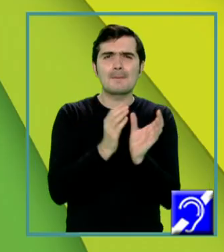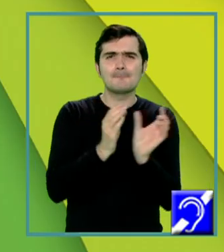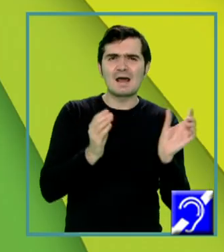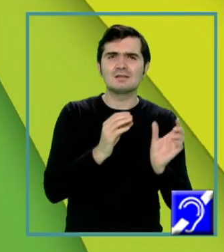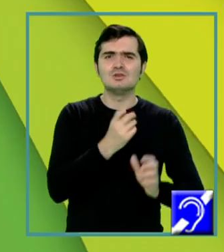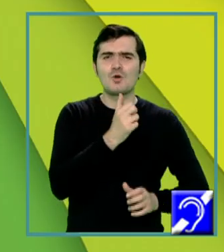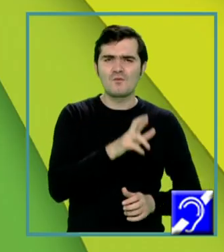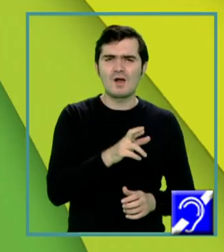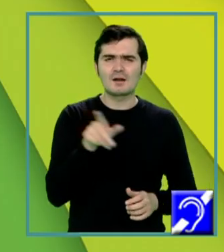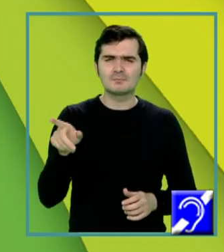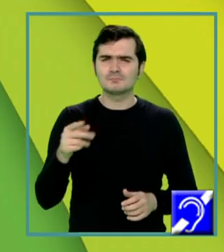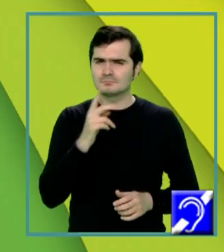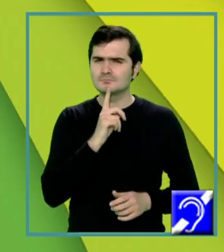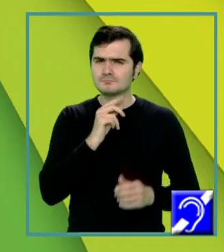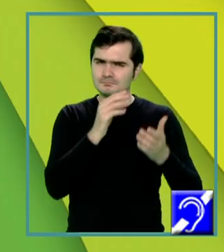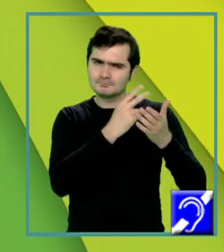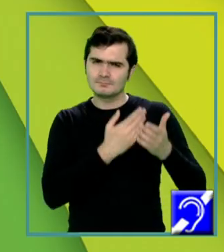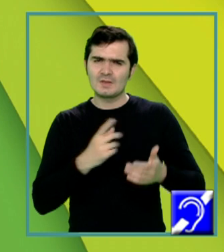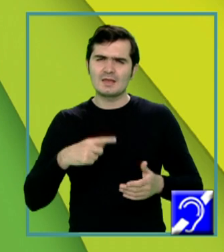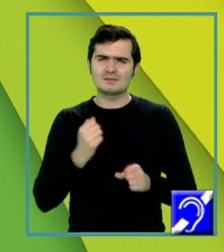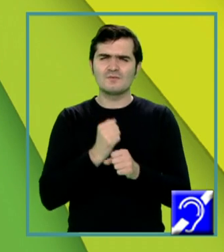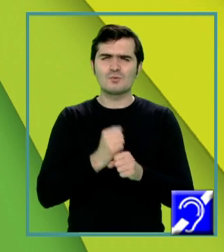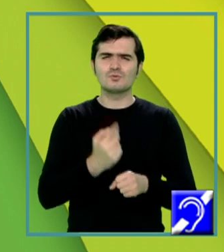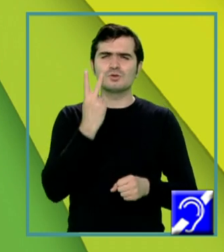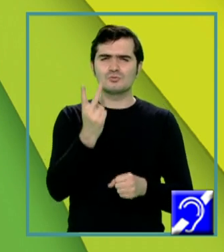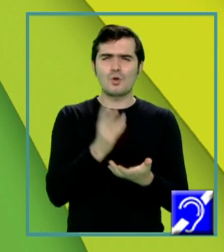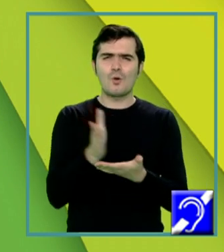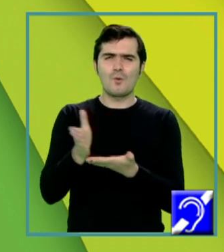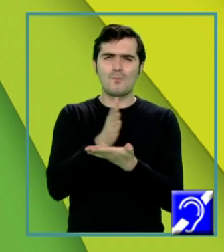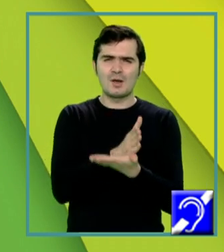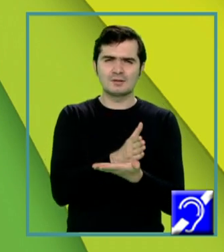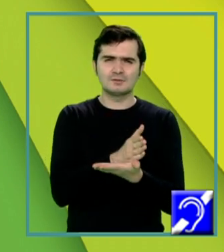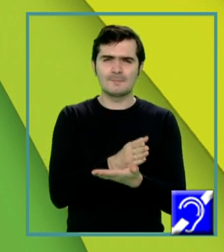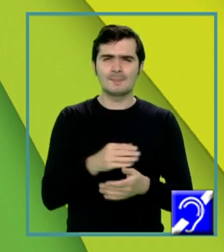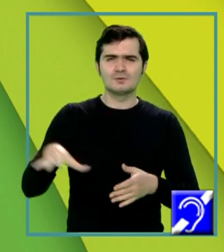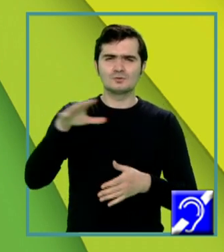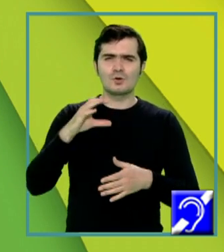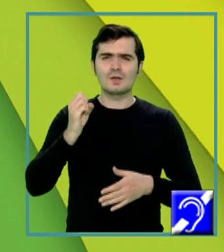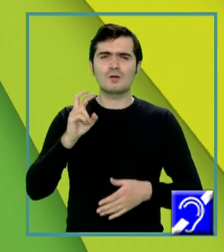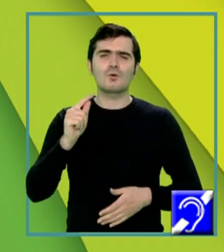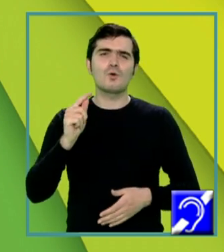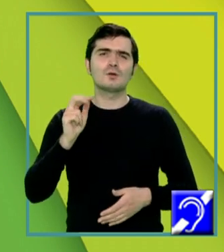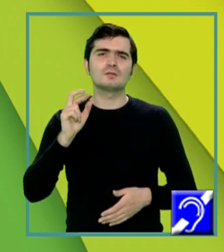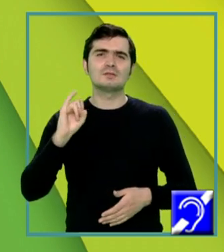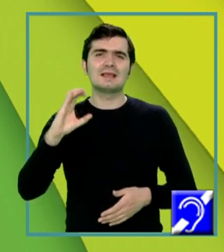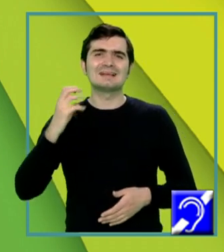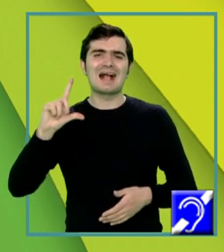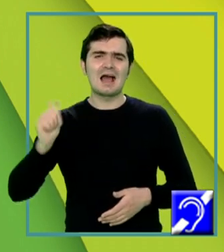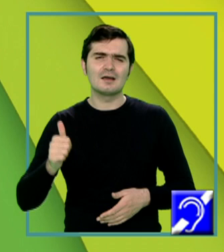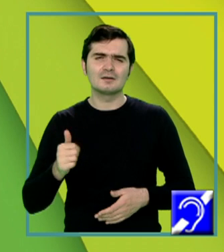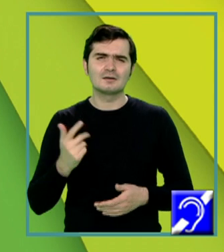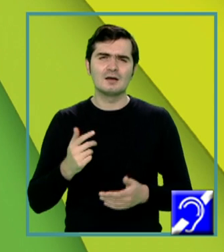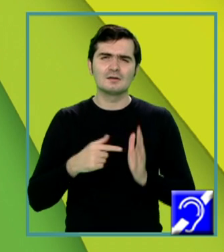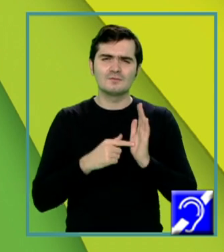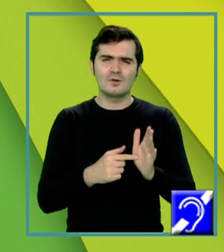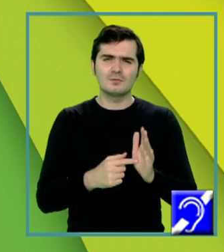este format din două componente, două părți. Zona corticală pe care o pot marca în